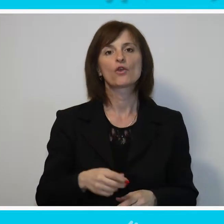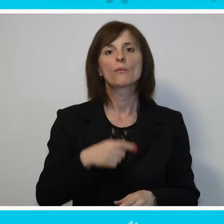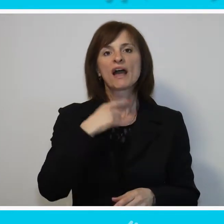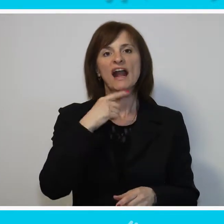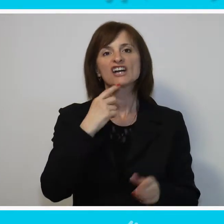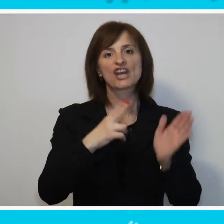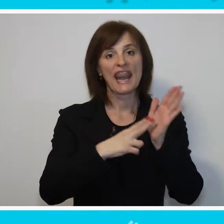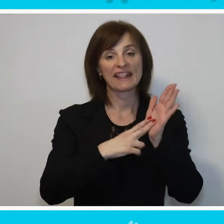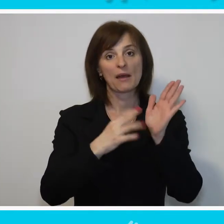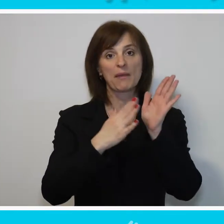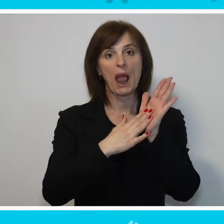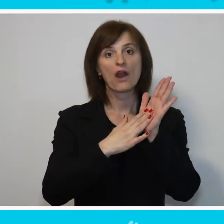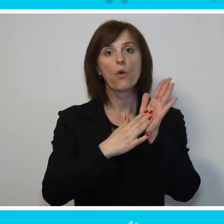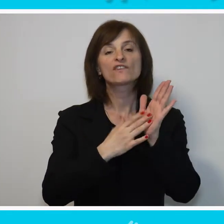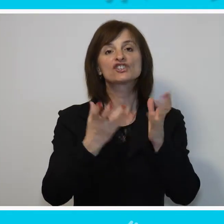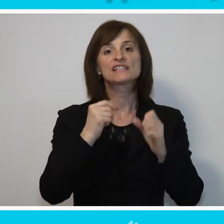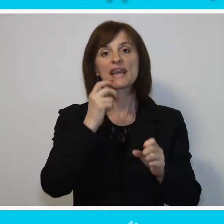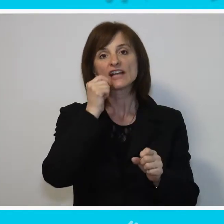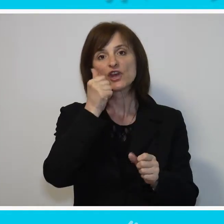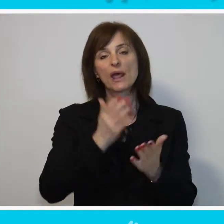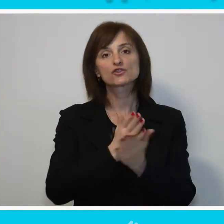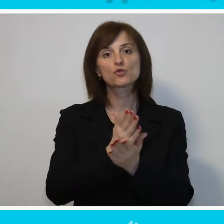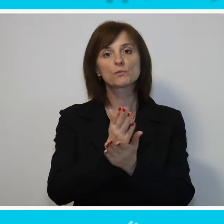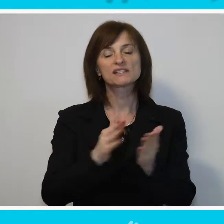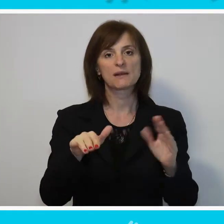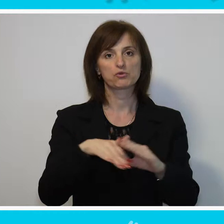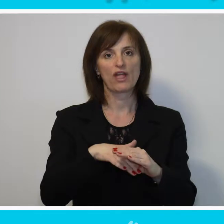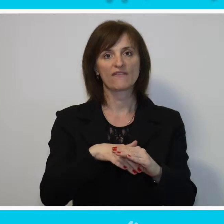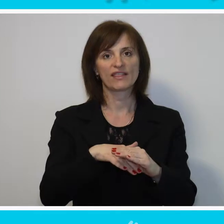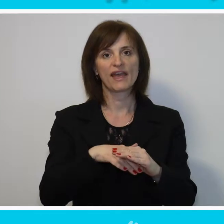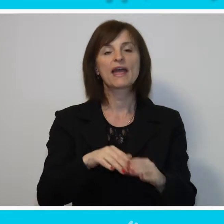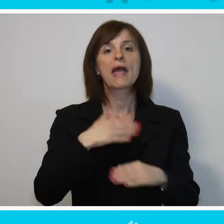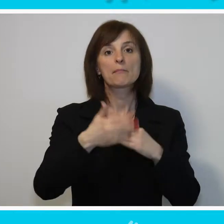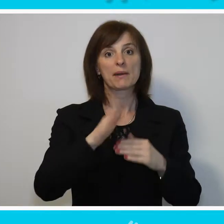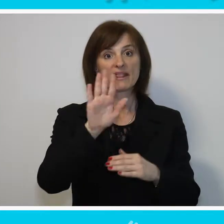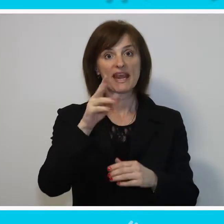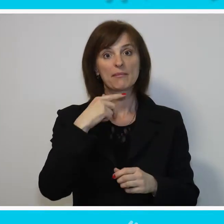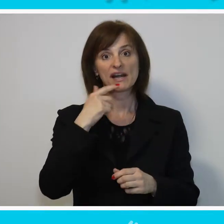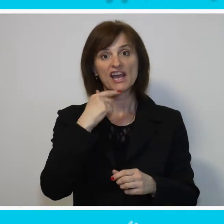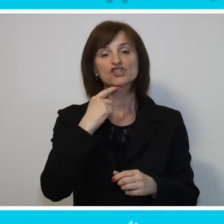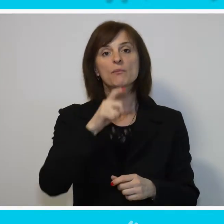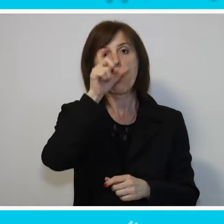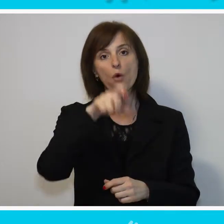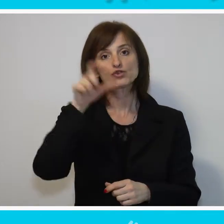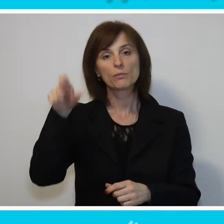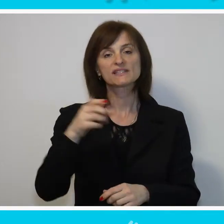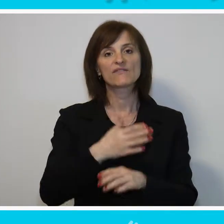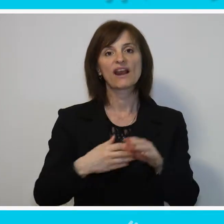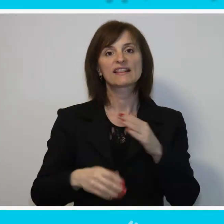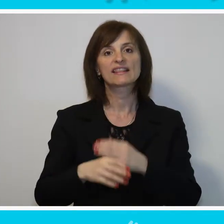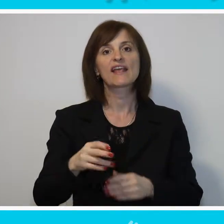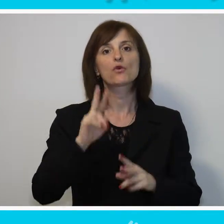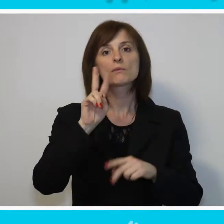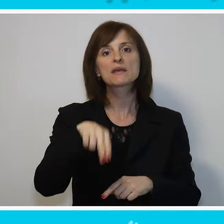kaže Neda Milanović iz Nacionalne službe za zapošljavanje. Prema njenim rečima, osobe sa invaliditetom